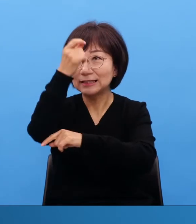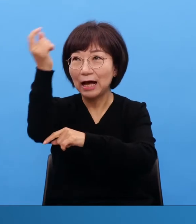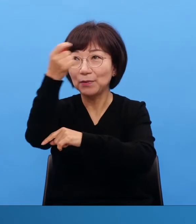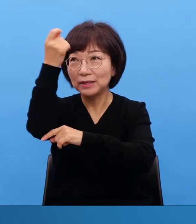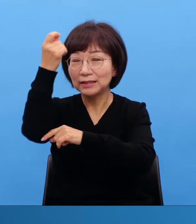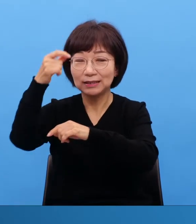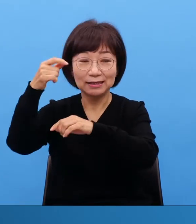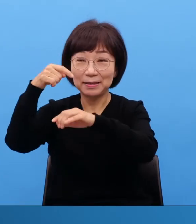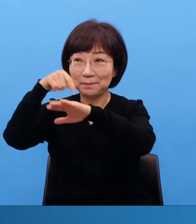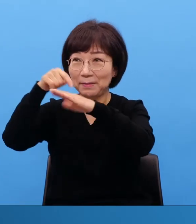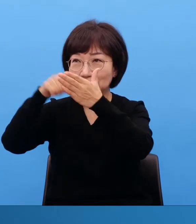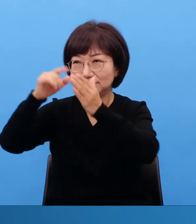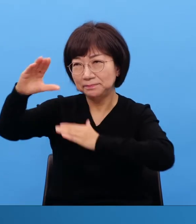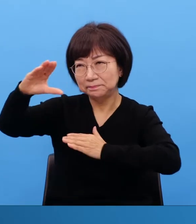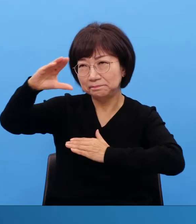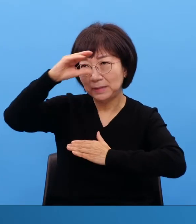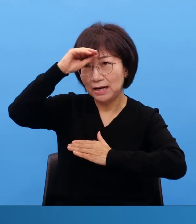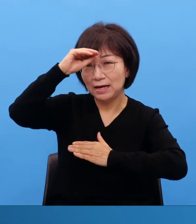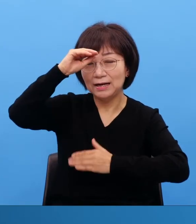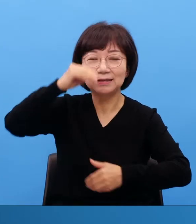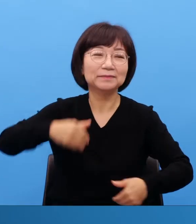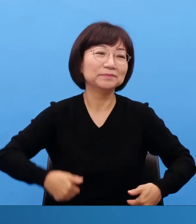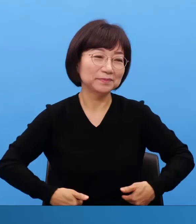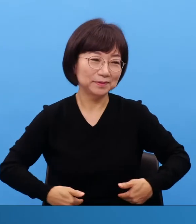하나님이 원하시는 것은 이겁니다